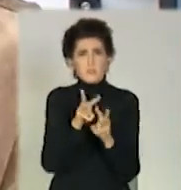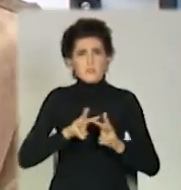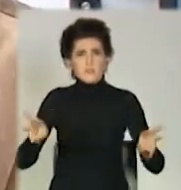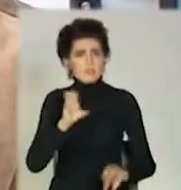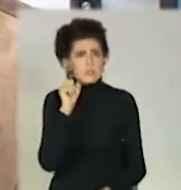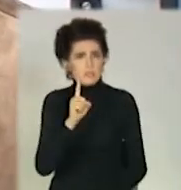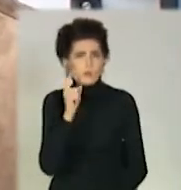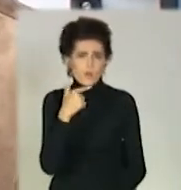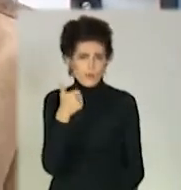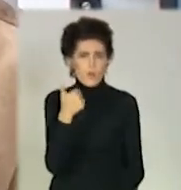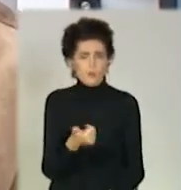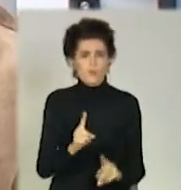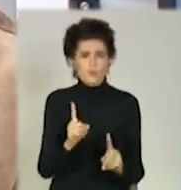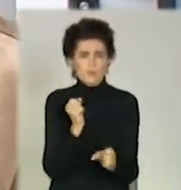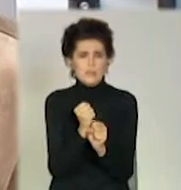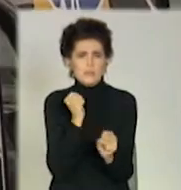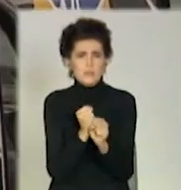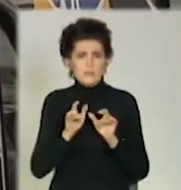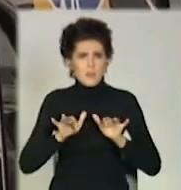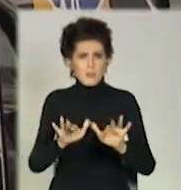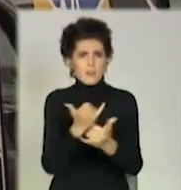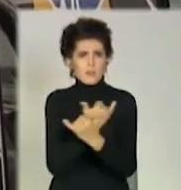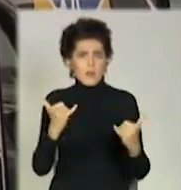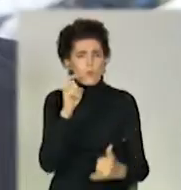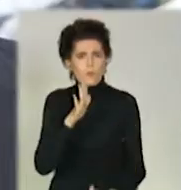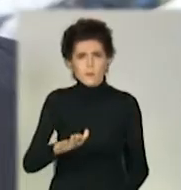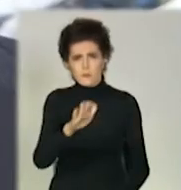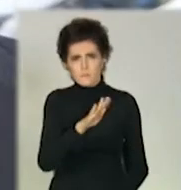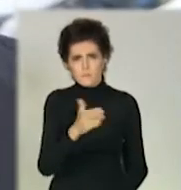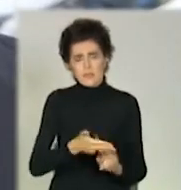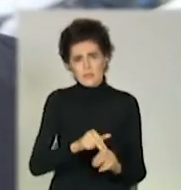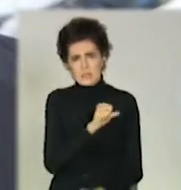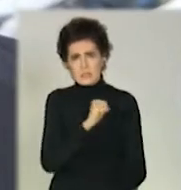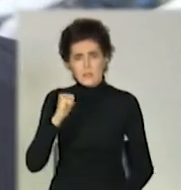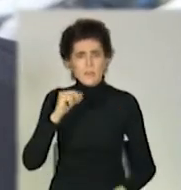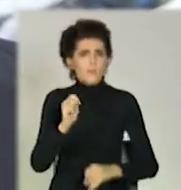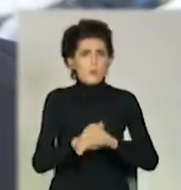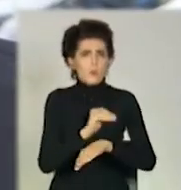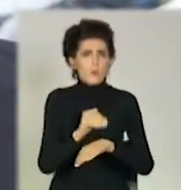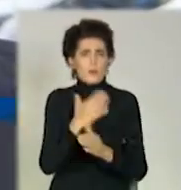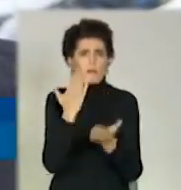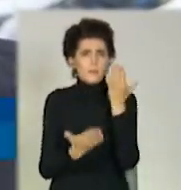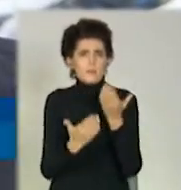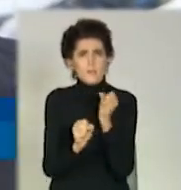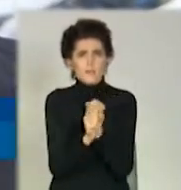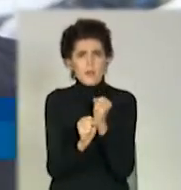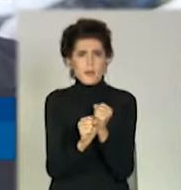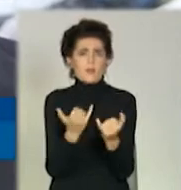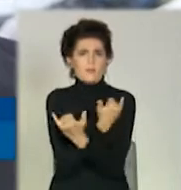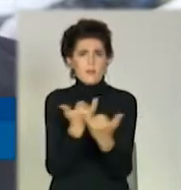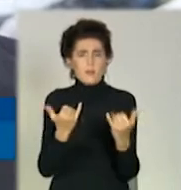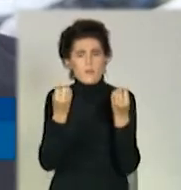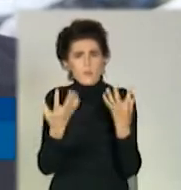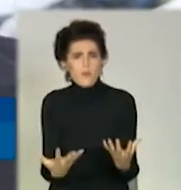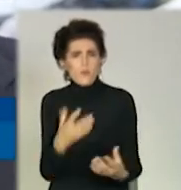роблять. Це ті речі, які дійсно потрібні країні. Це і є саме добро, коли робиться таке для простих громадян, які